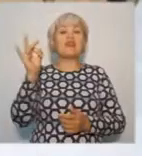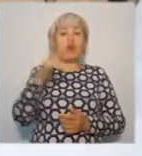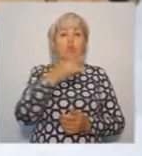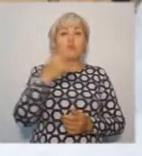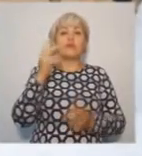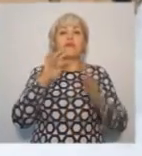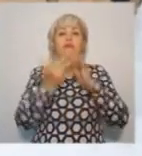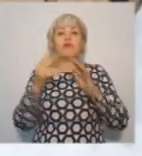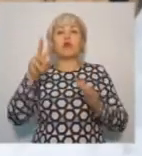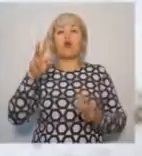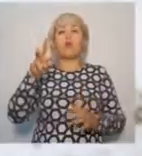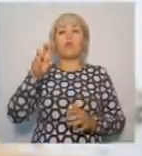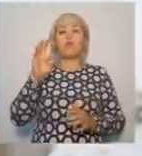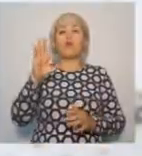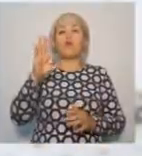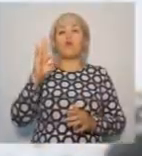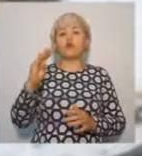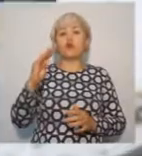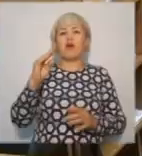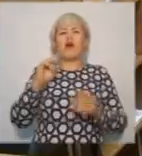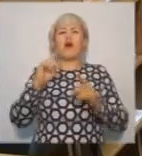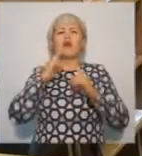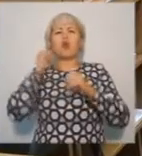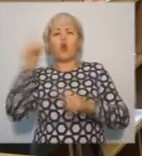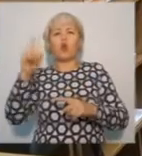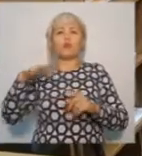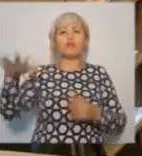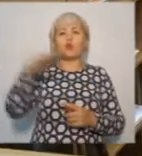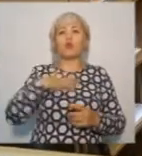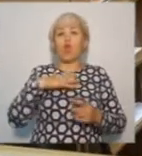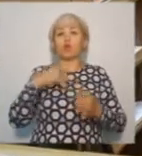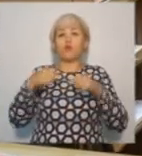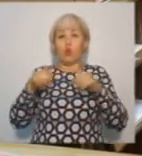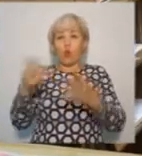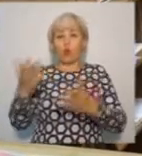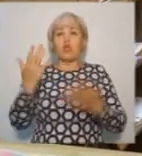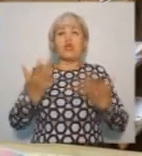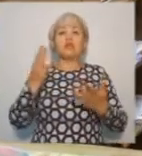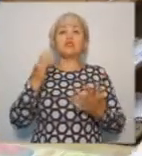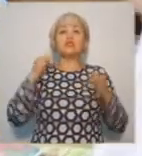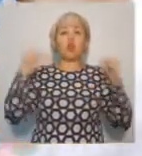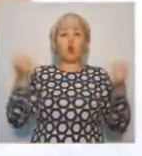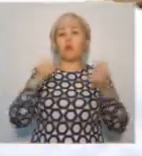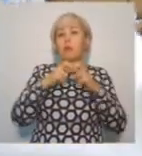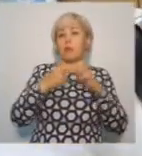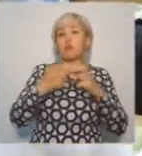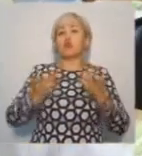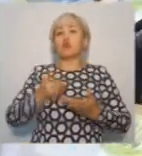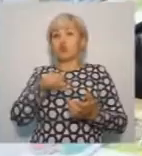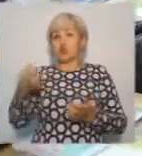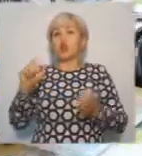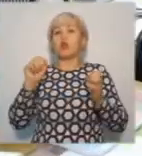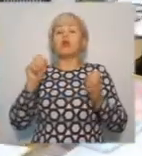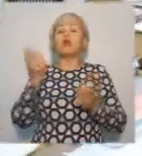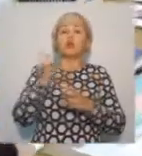Если со здоровьем проблема, жители идут за помощью к местному фельдшеру Риме Рамбандеевой. Работает она здесь уже более 30 лет. Я